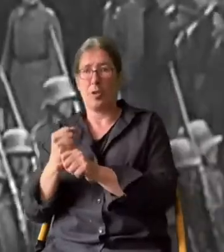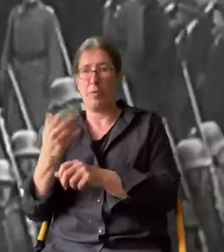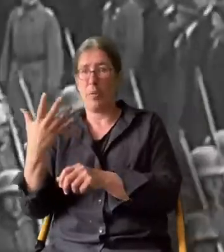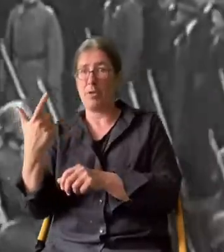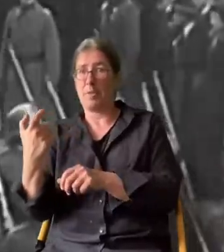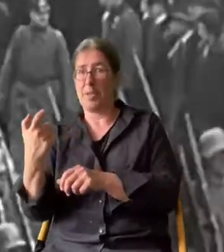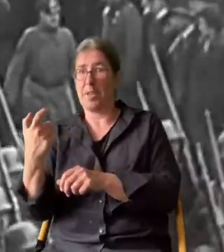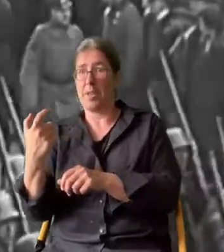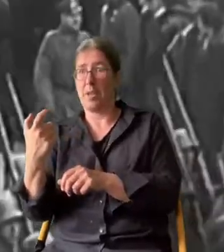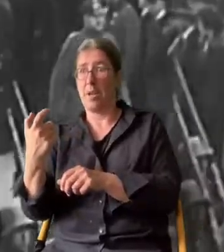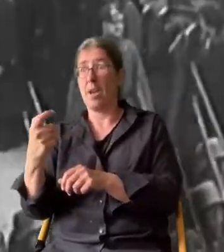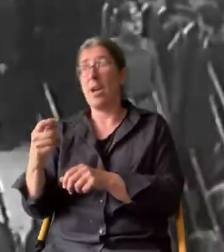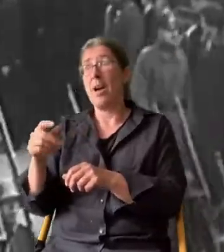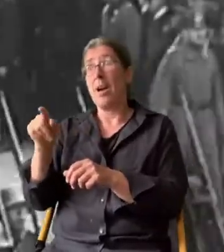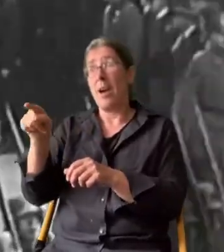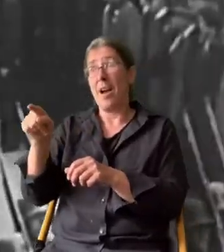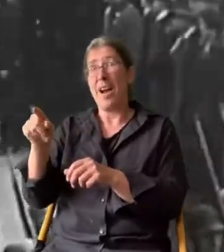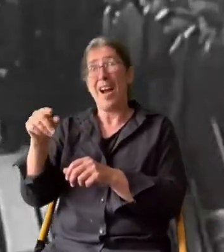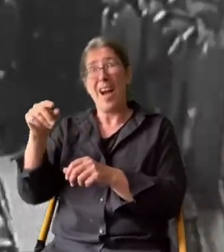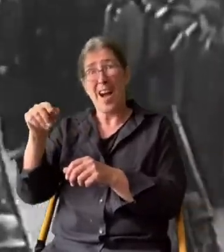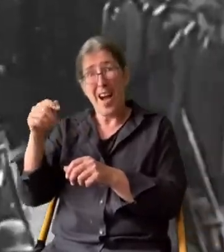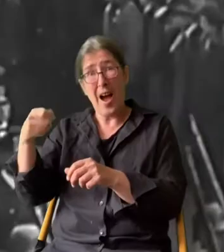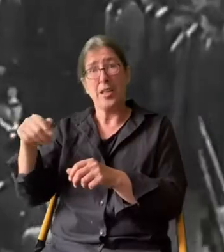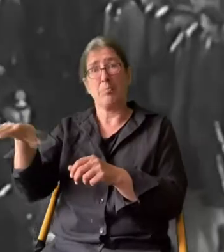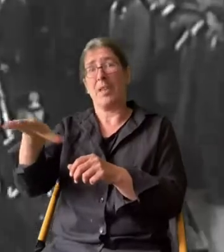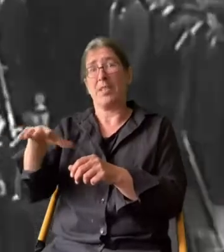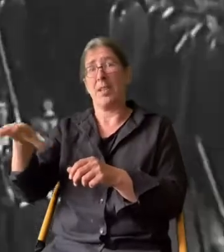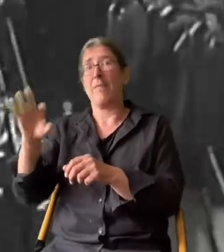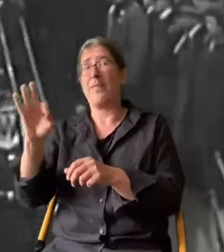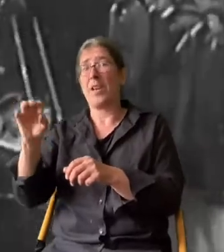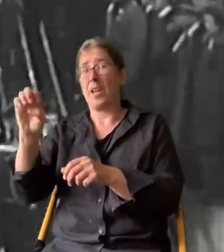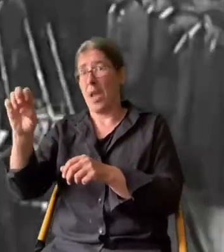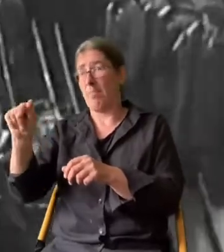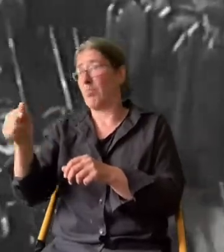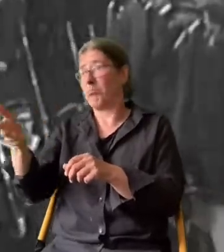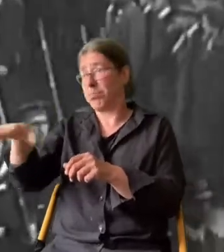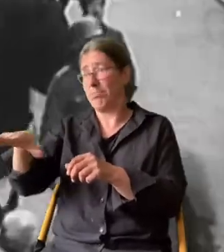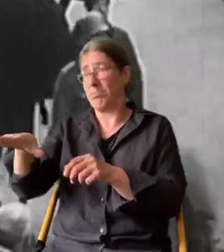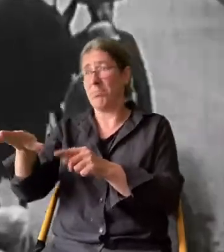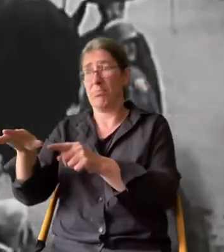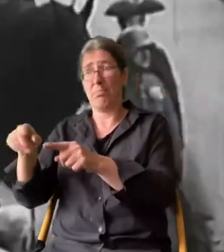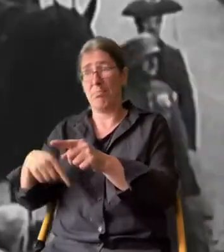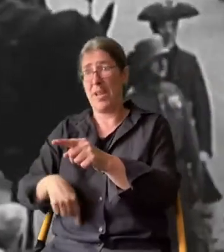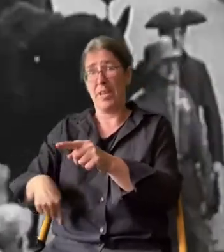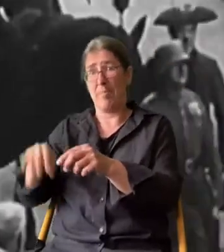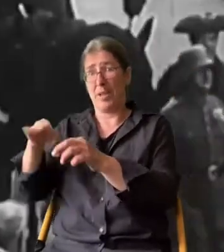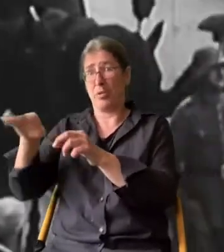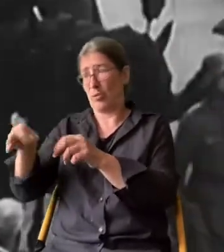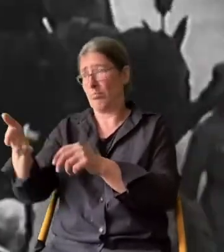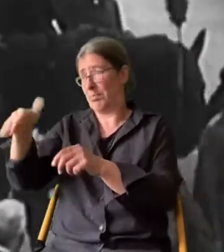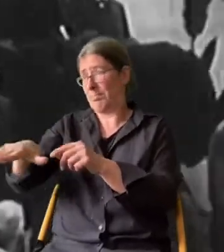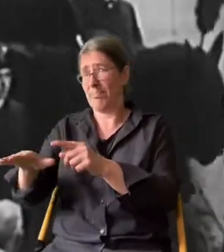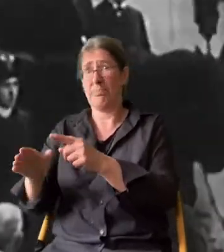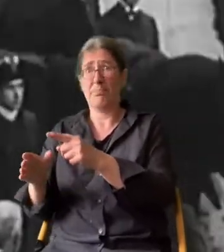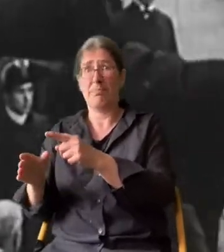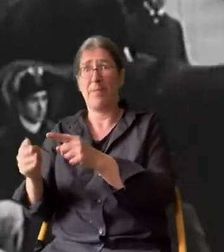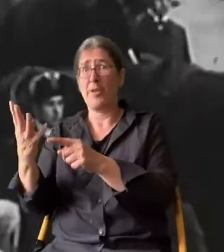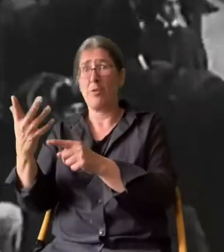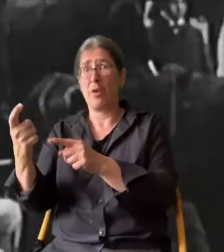1925 stirbt unerwartet Reichspräsident Friedrich Ebert mit nur 54 an einer zu spät operierten